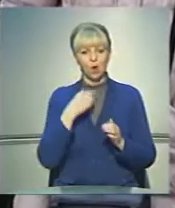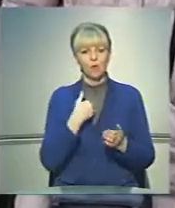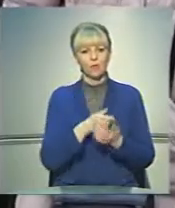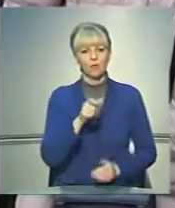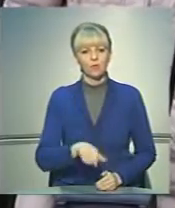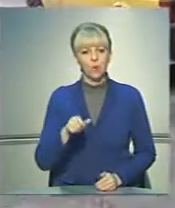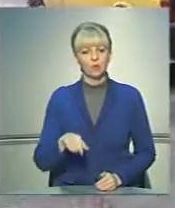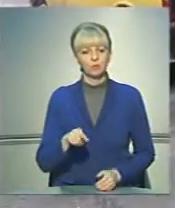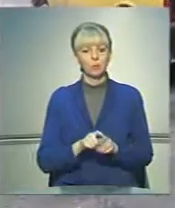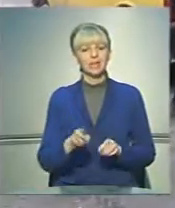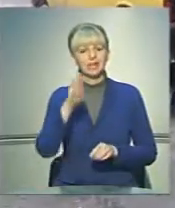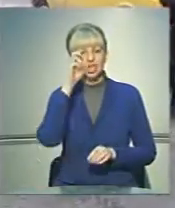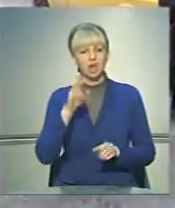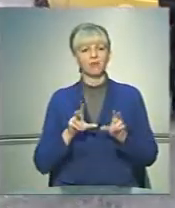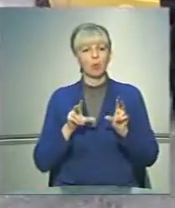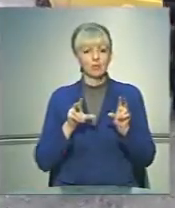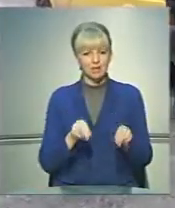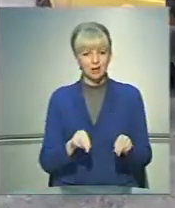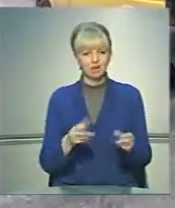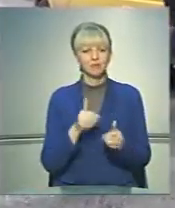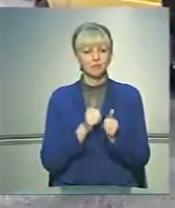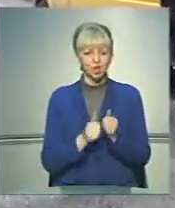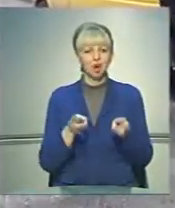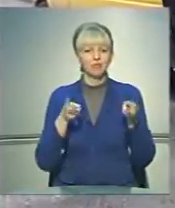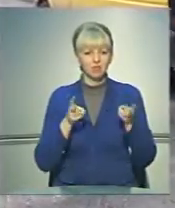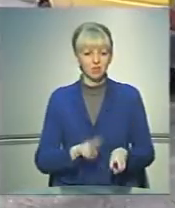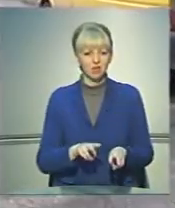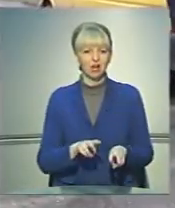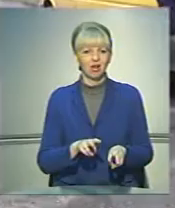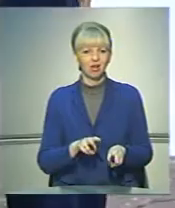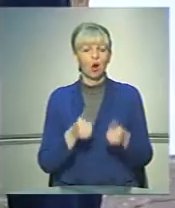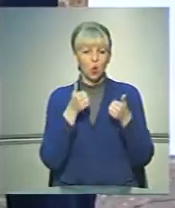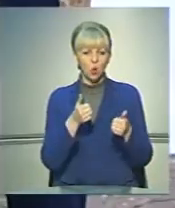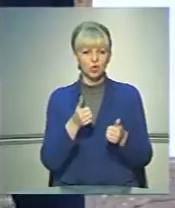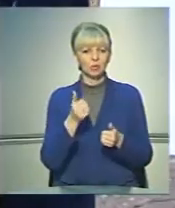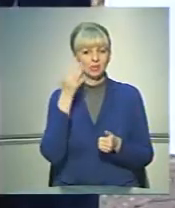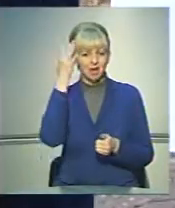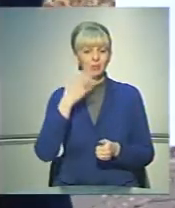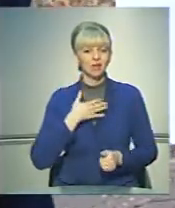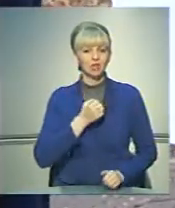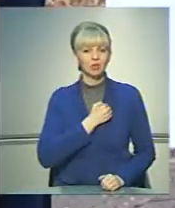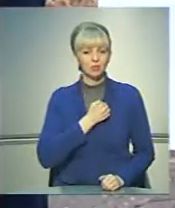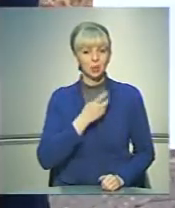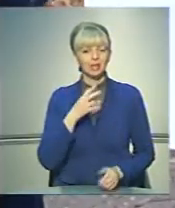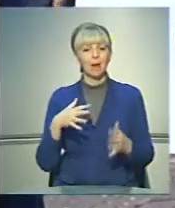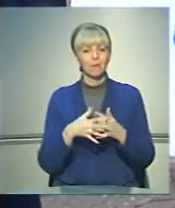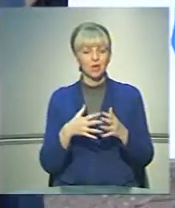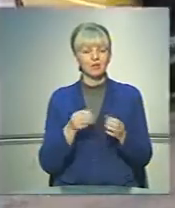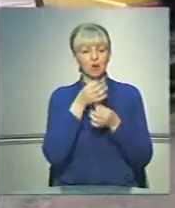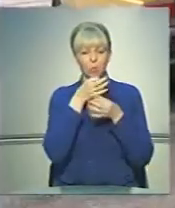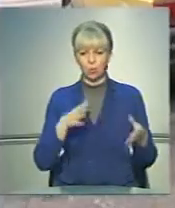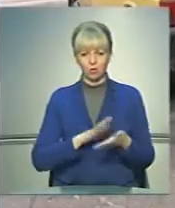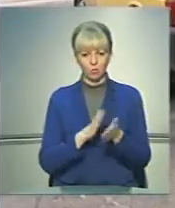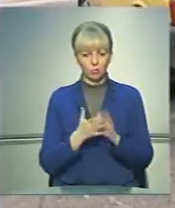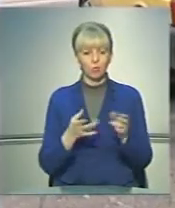Адже попри державні обіцянки, які часто залишаються благими намірами, нашим хлопцям на передовій за будь-яких